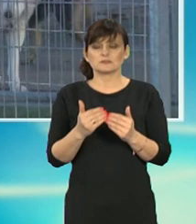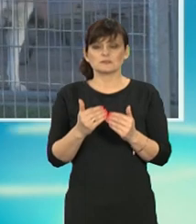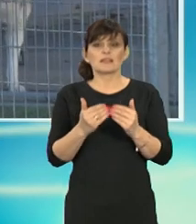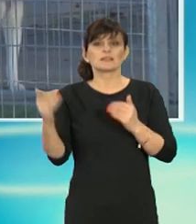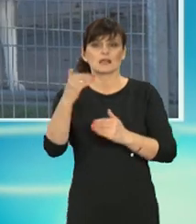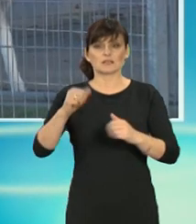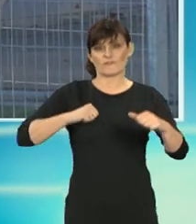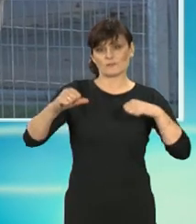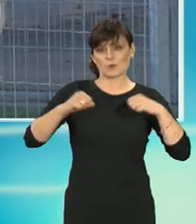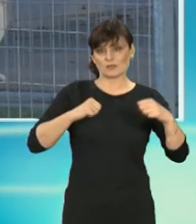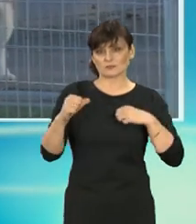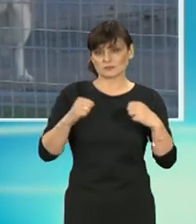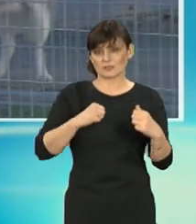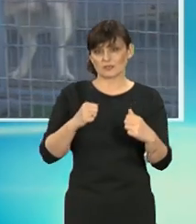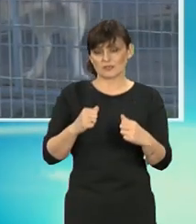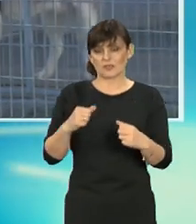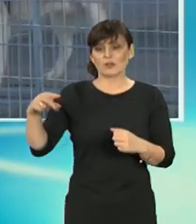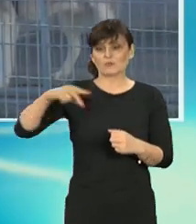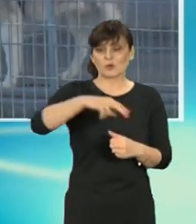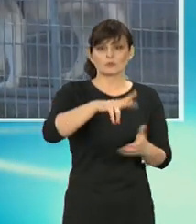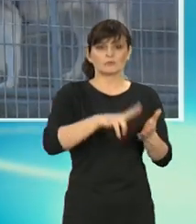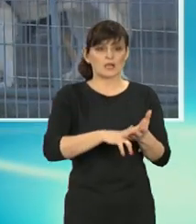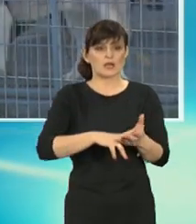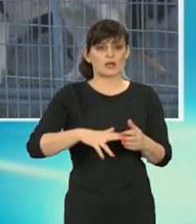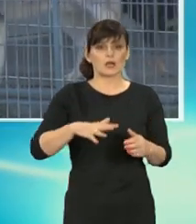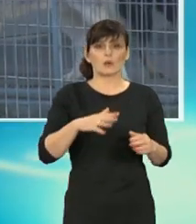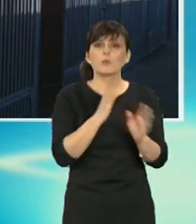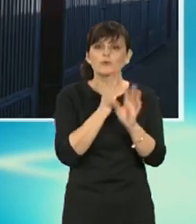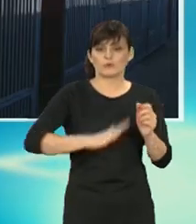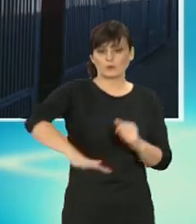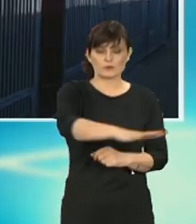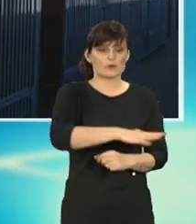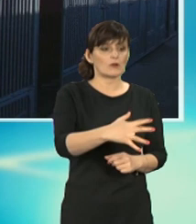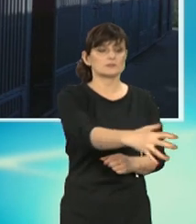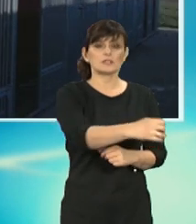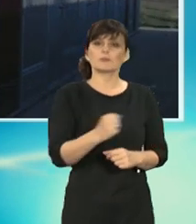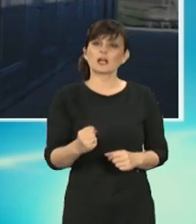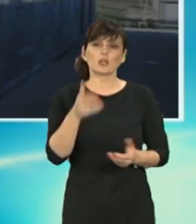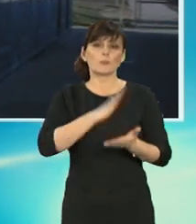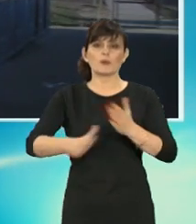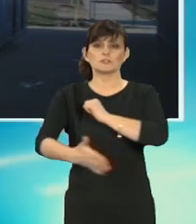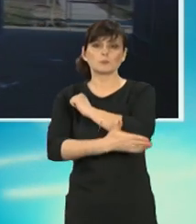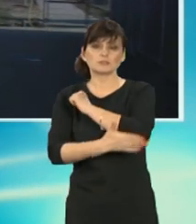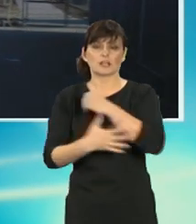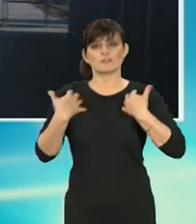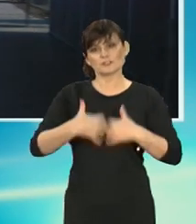cudzysłowie władzy, wchodzą na posesję, zabierają zwierzęta niesłusznie,